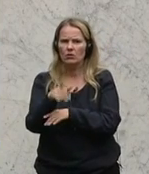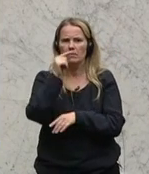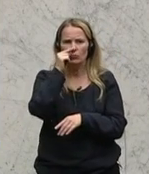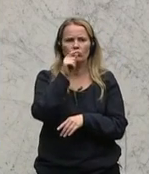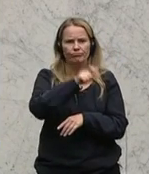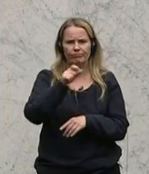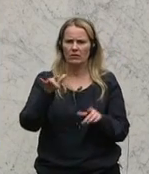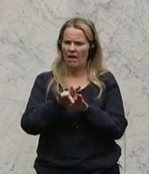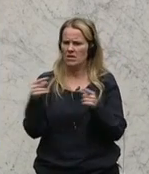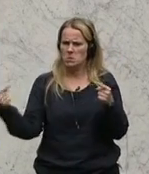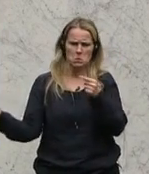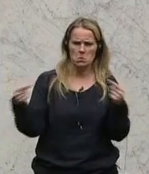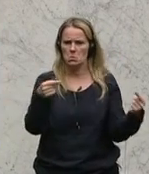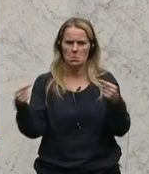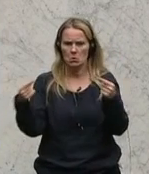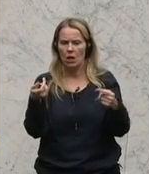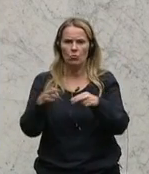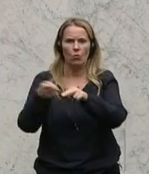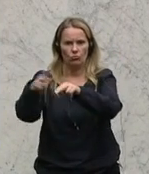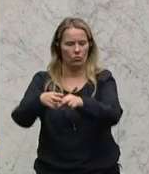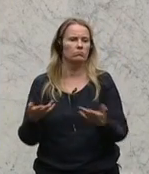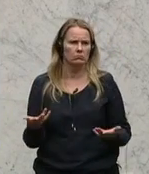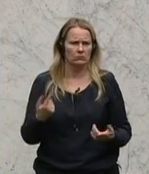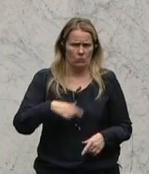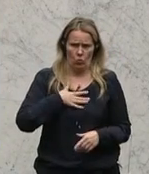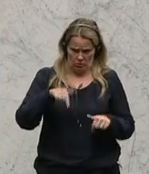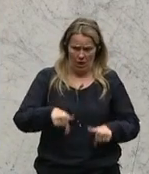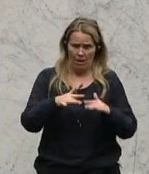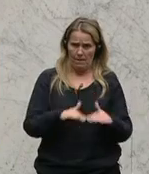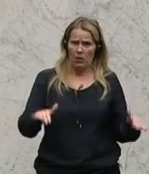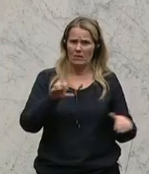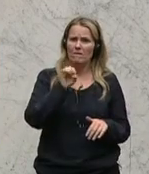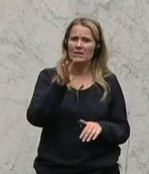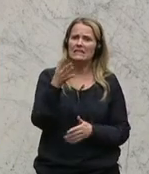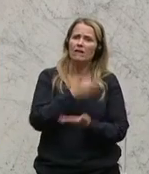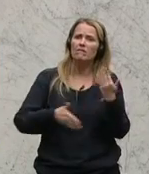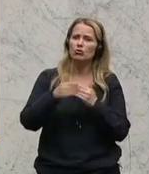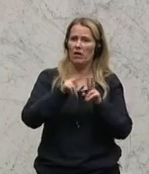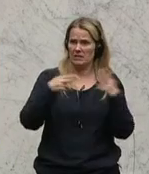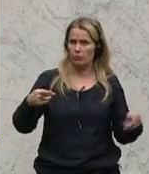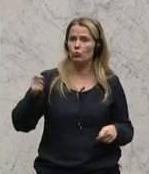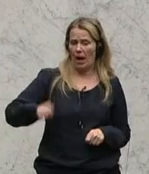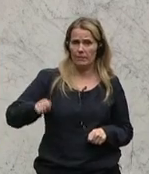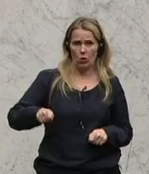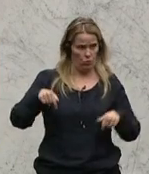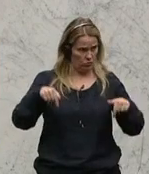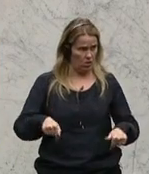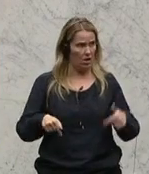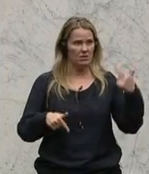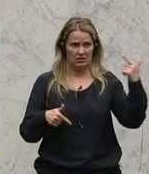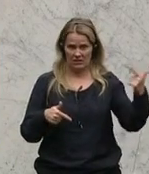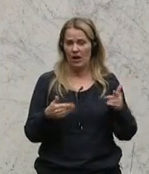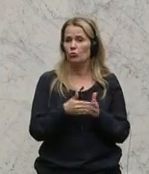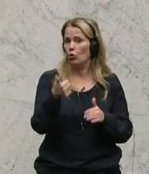die Leute gegeneinander ausspielen. Und ich möchte schon erwähnen, wir haben hier im Parlament 14 Wirtschaftsbundabgeordnete, zwei